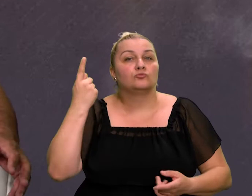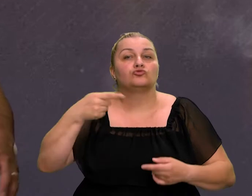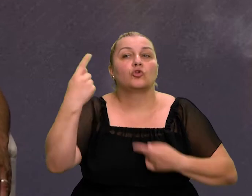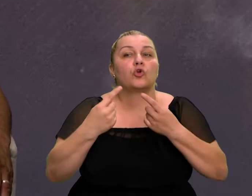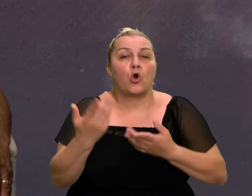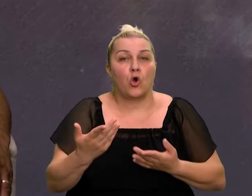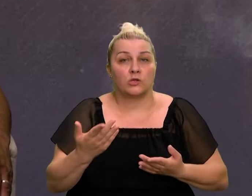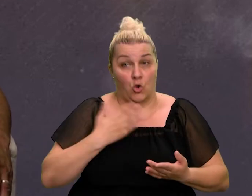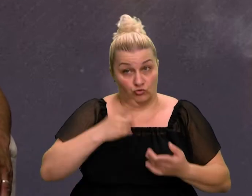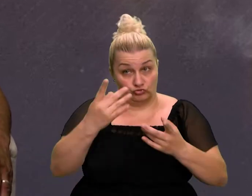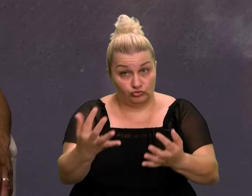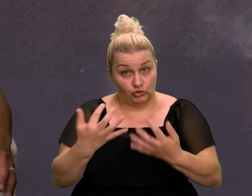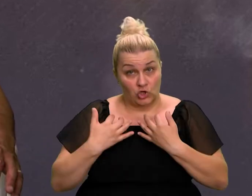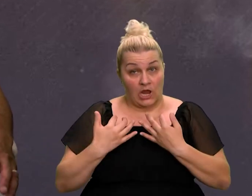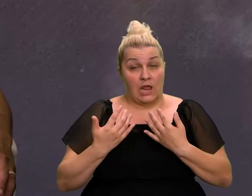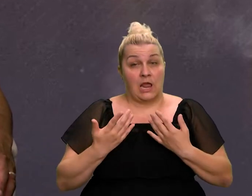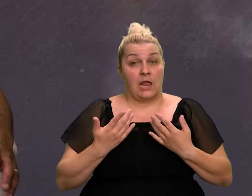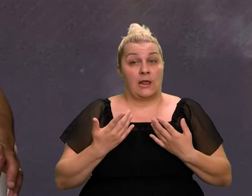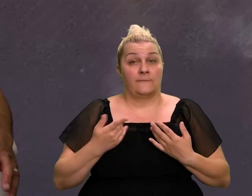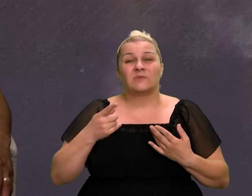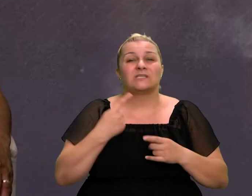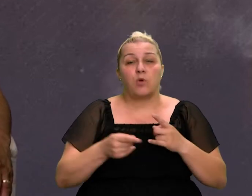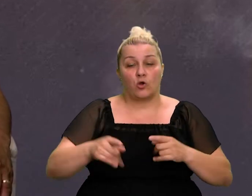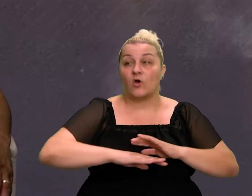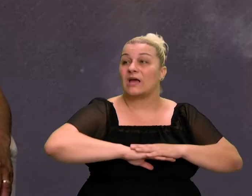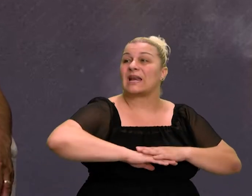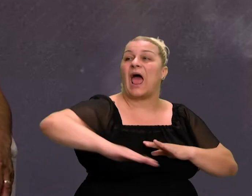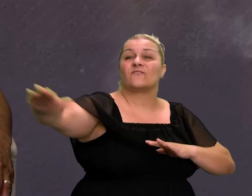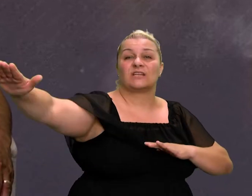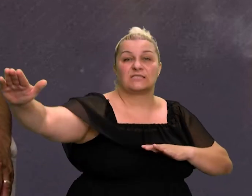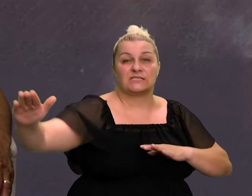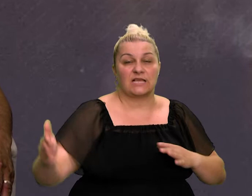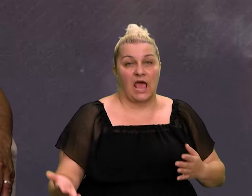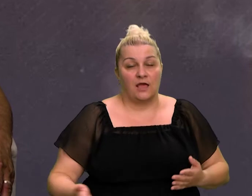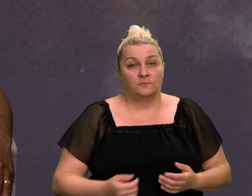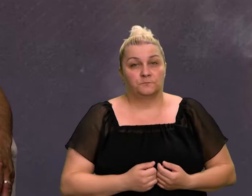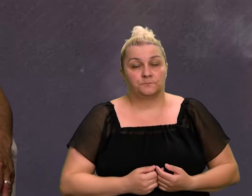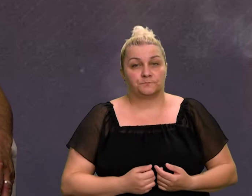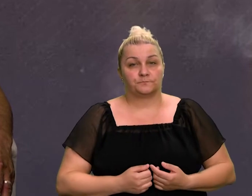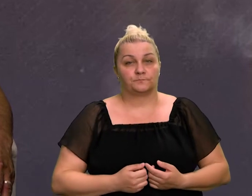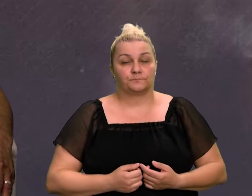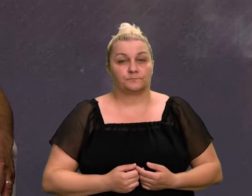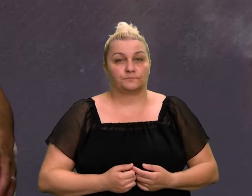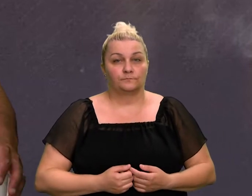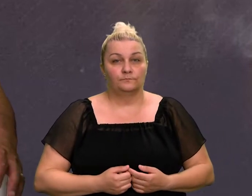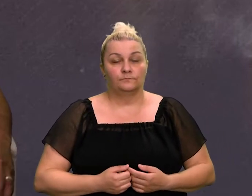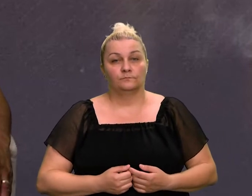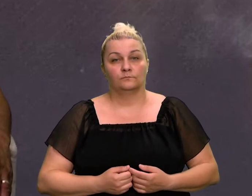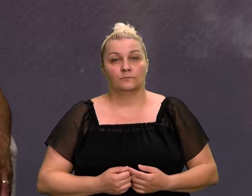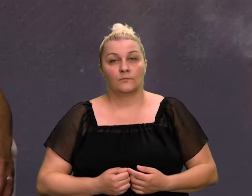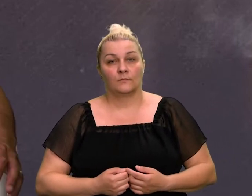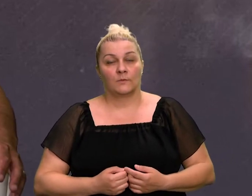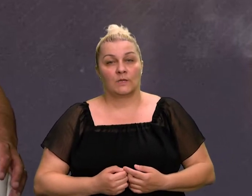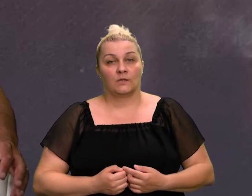da li će oni onaj krenuti, jer je toj ravnica nezgodno je zaratovati. To su prostori koji vrlo su